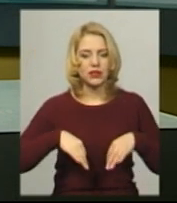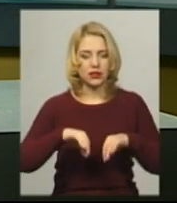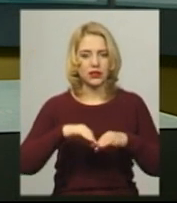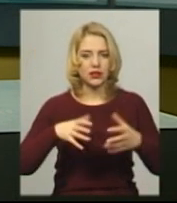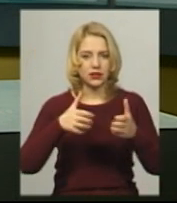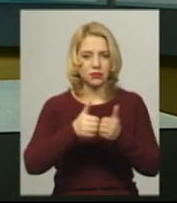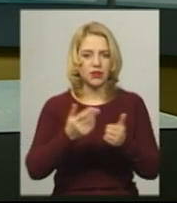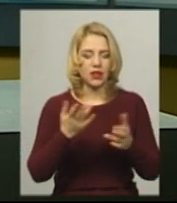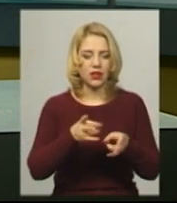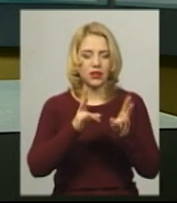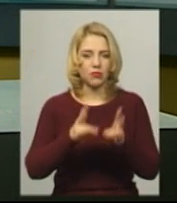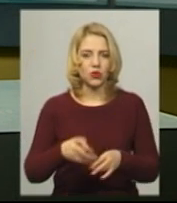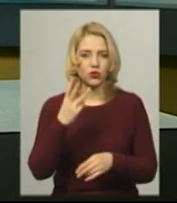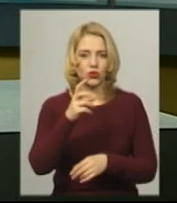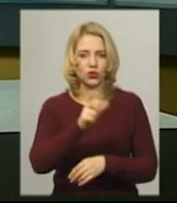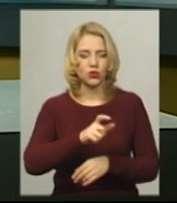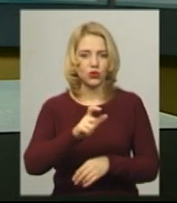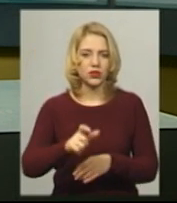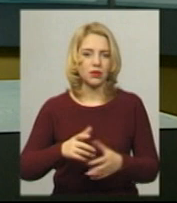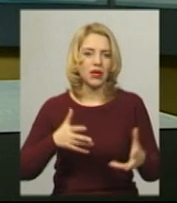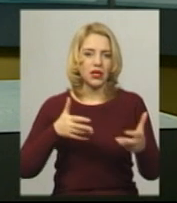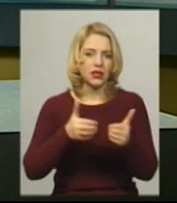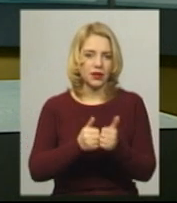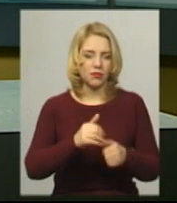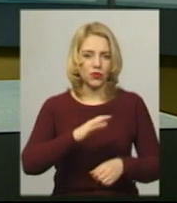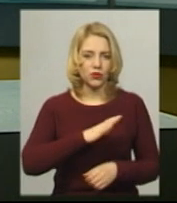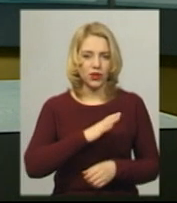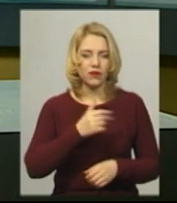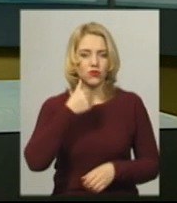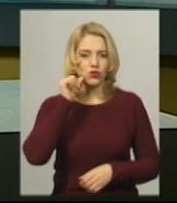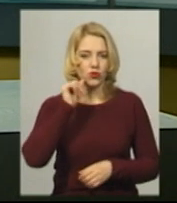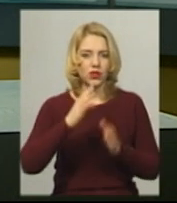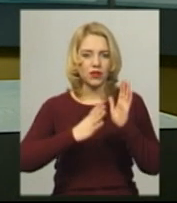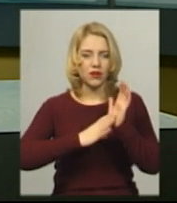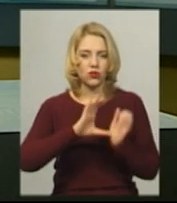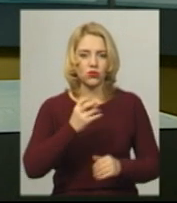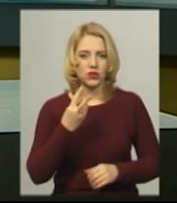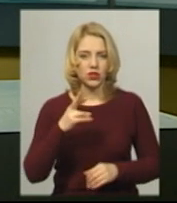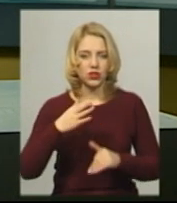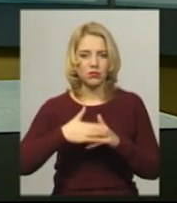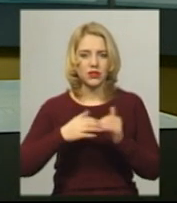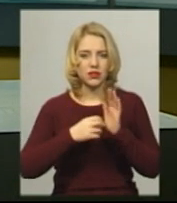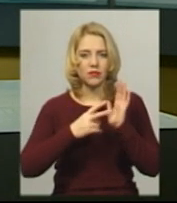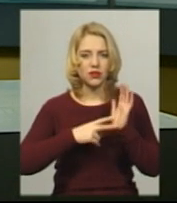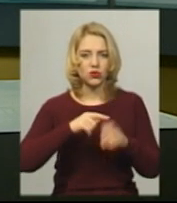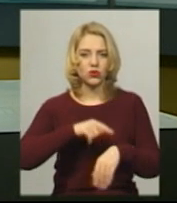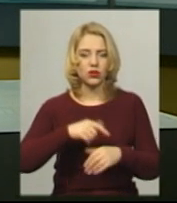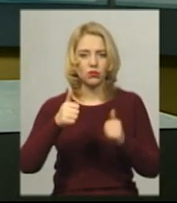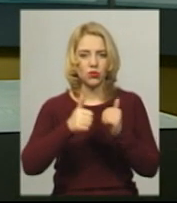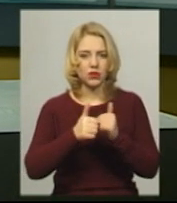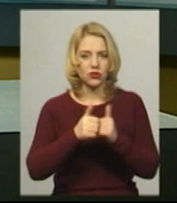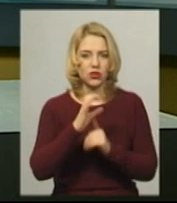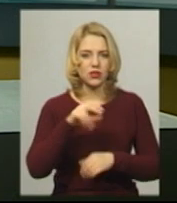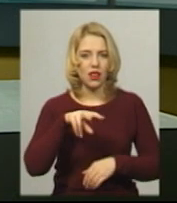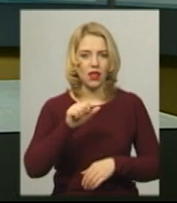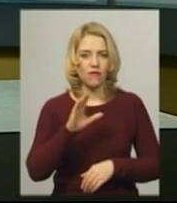пригоди, у якій травмувалися троє осіб. Дорожньо-транспортна пригода сталася вчора, 9 січня, близько 17-ї години поблизу Славути.